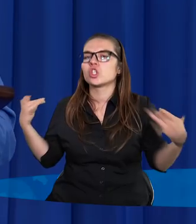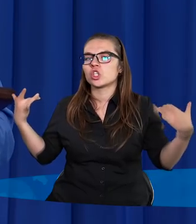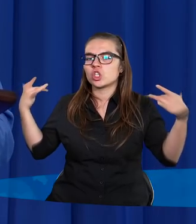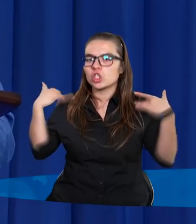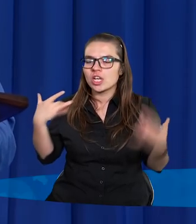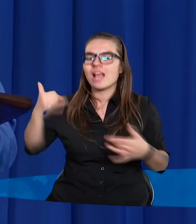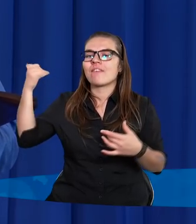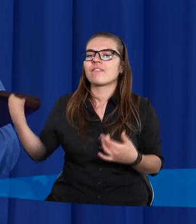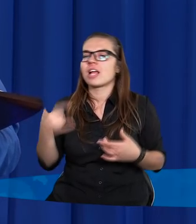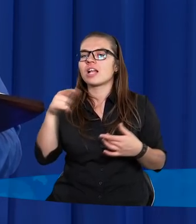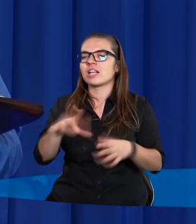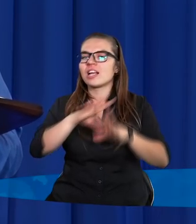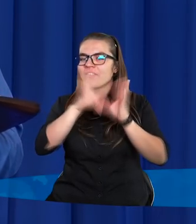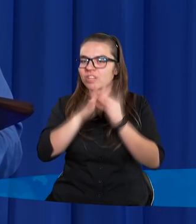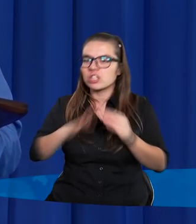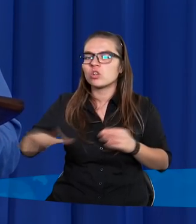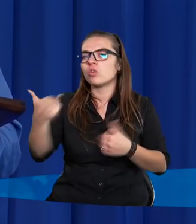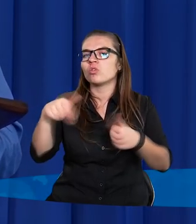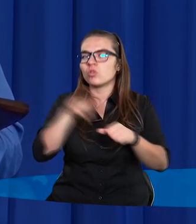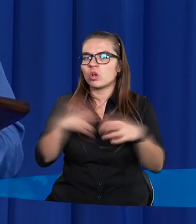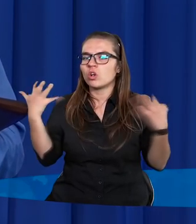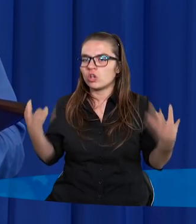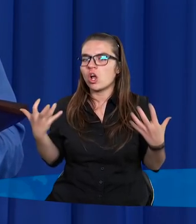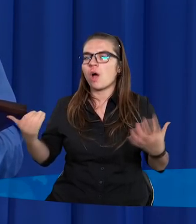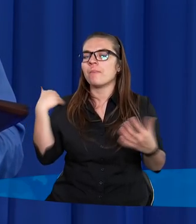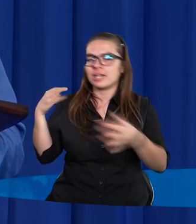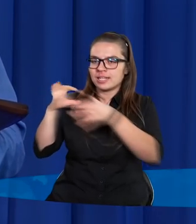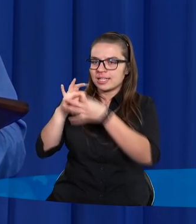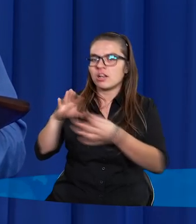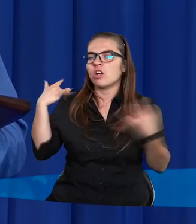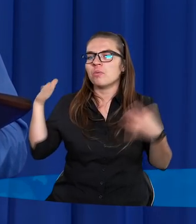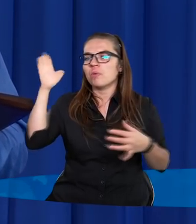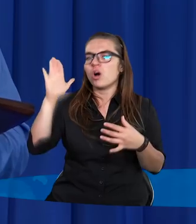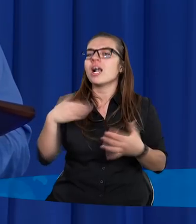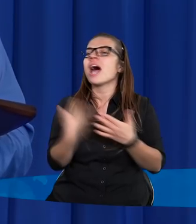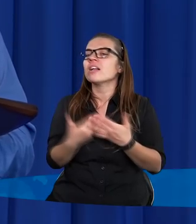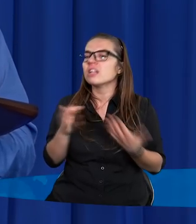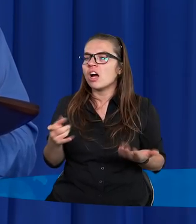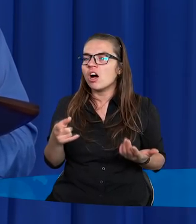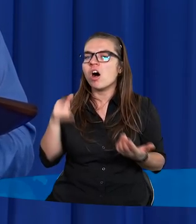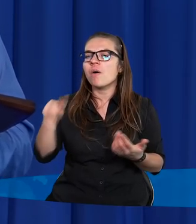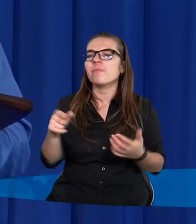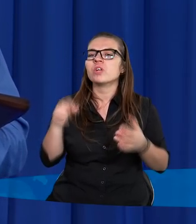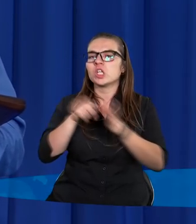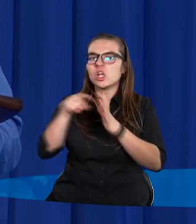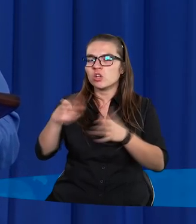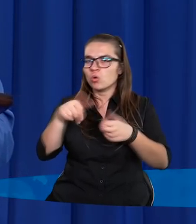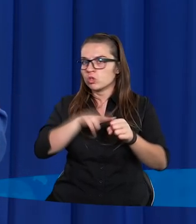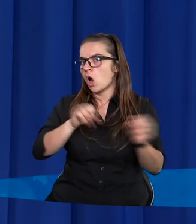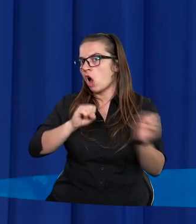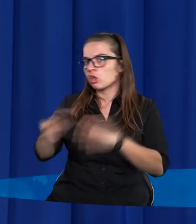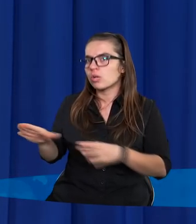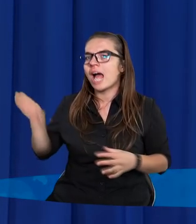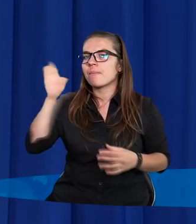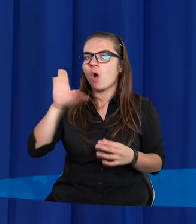dla tych wszystkich, którzy chcą żyć razem z Bogiem. Dlaczego tak? Dlatego, że ci, którzy odrzucają